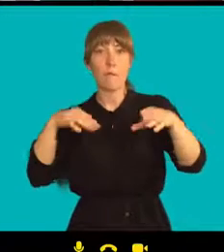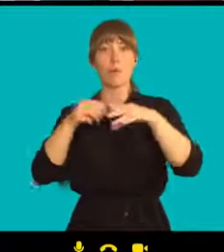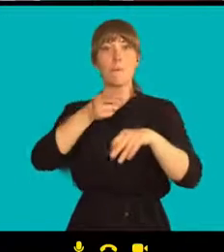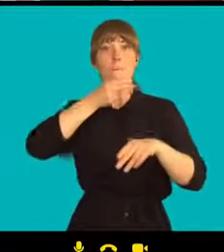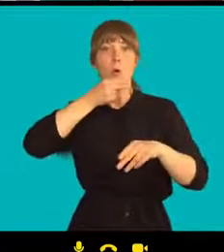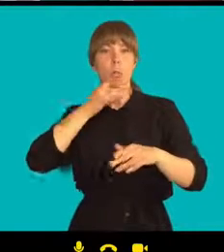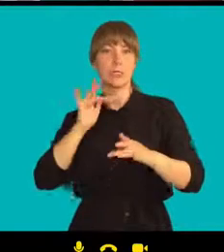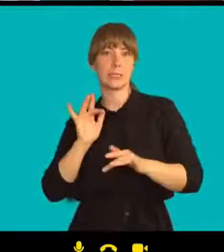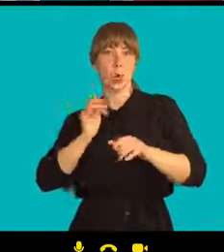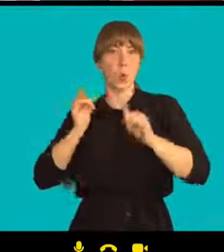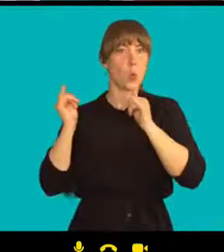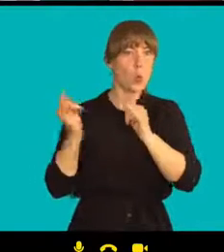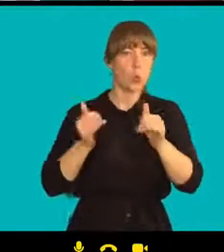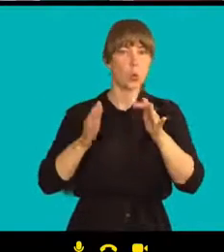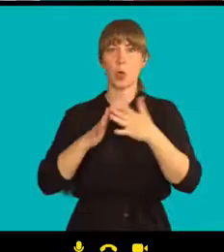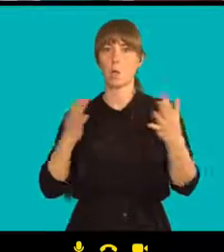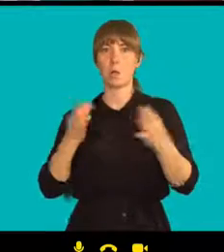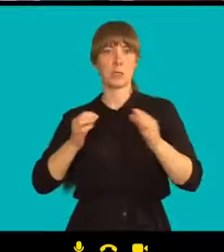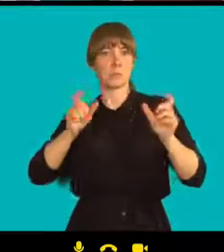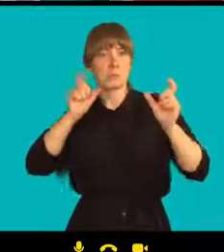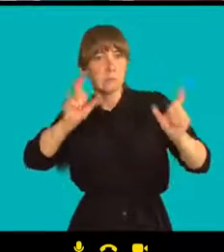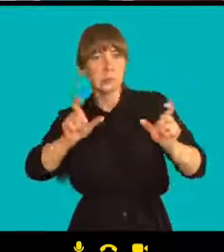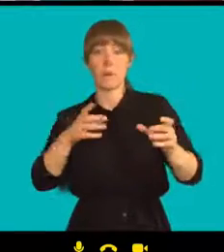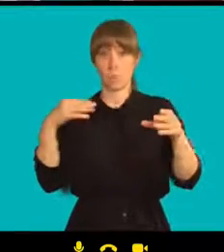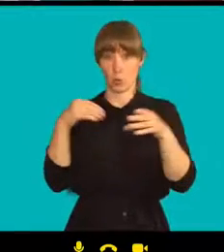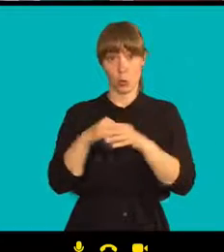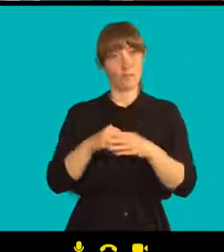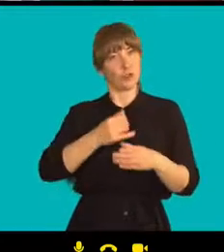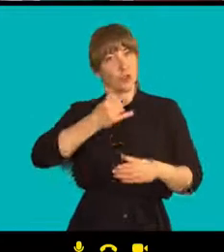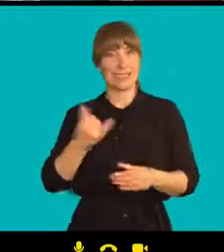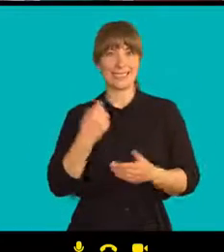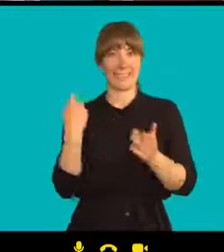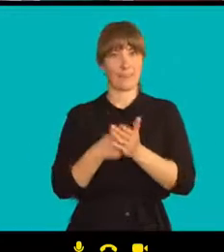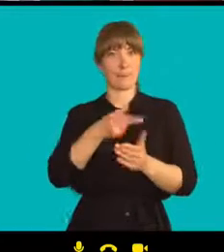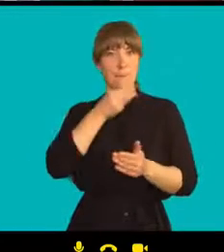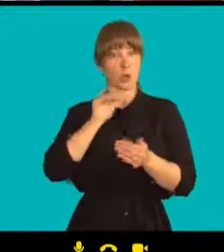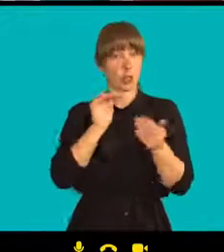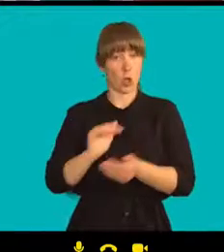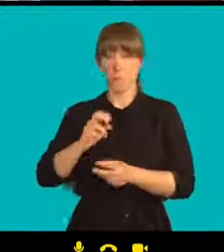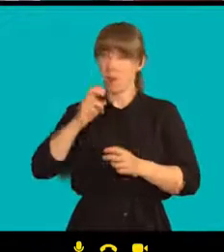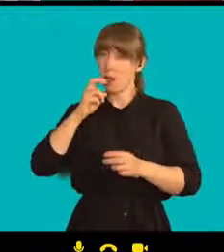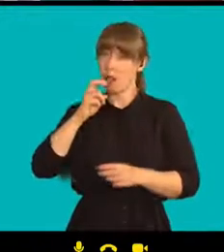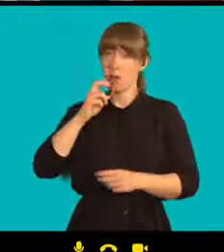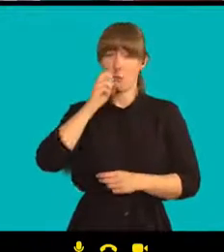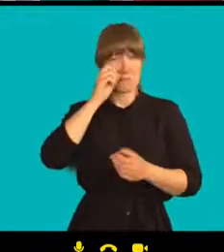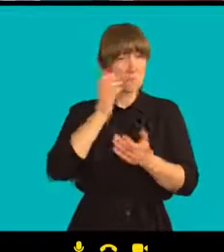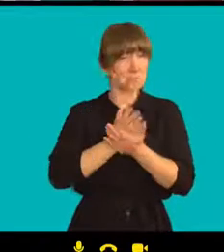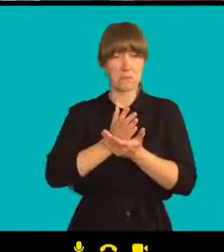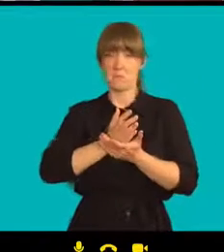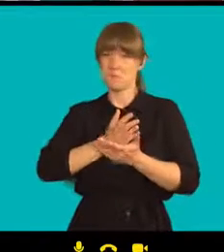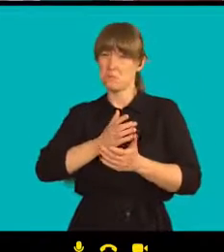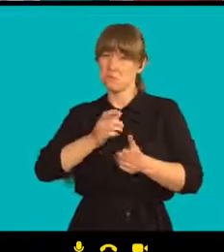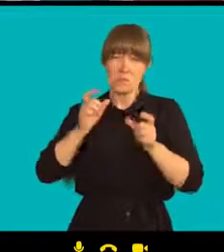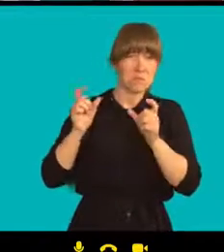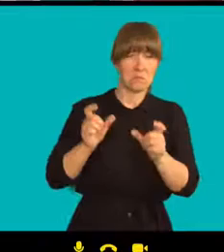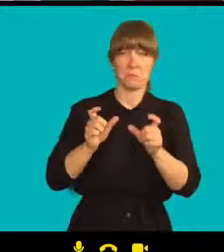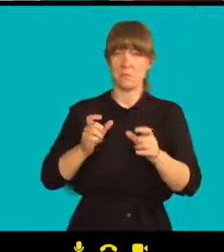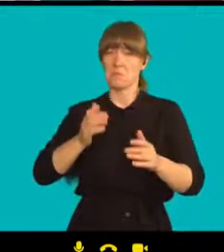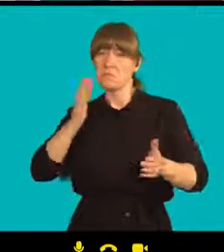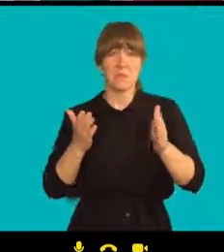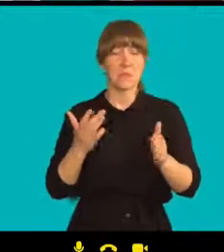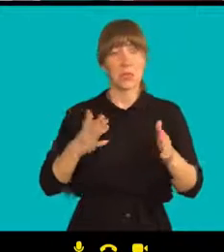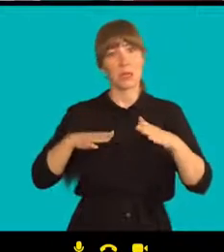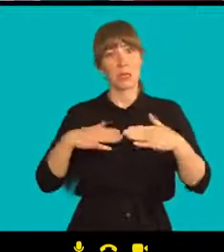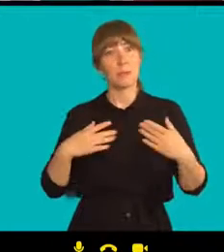policejních sil nebo pořádkových sil, jestli to bylo vždy jenom brutální, anebo jestli tam byly třeba i momenty nějaké lidskosti,